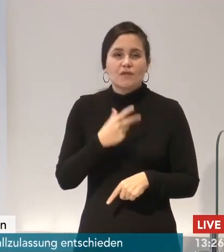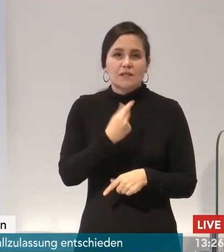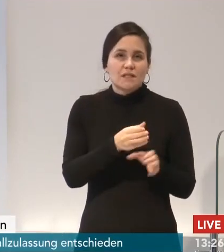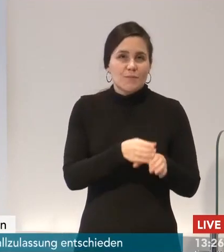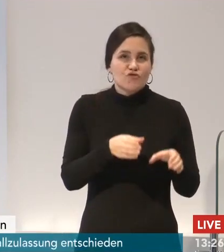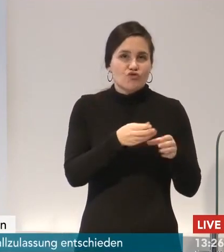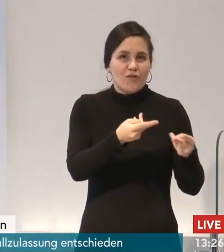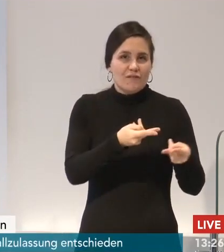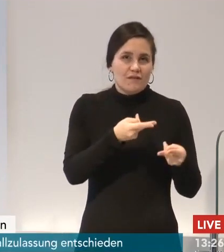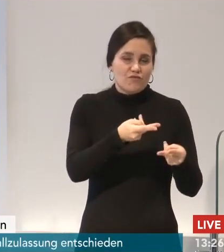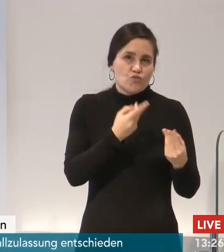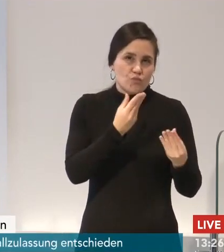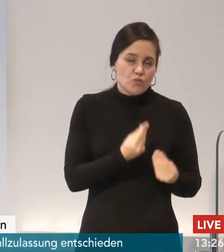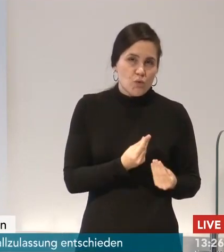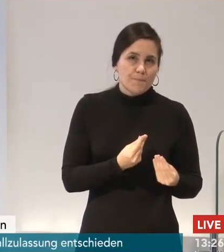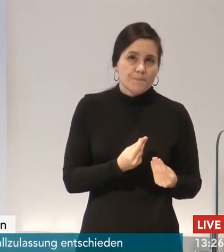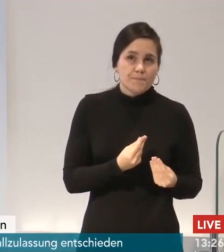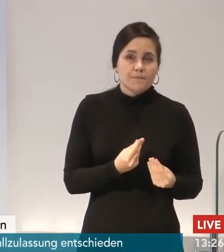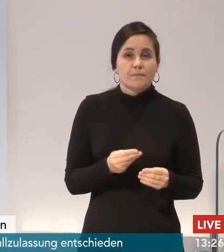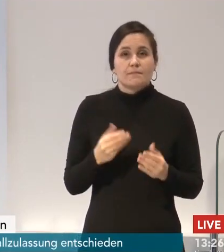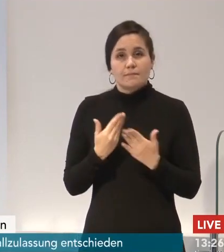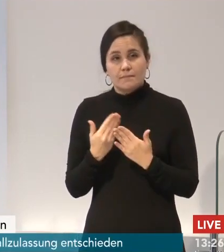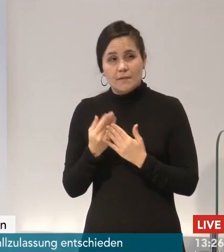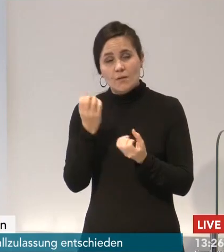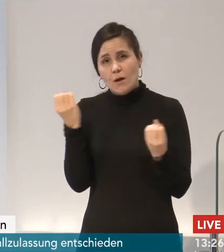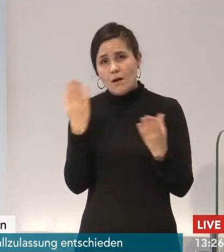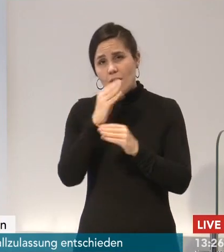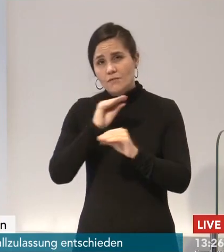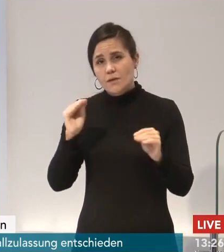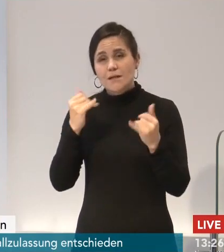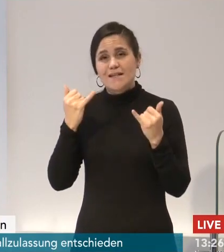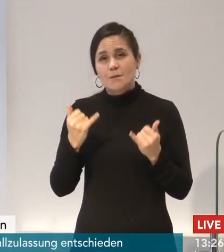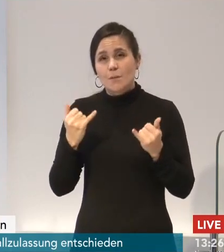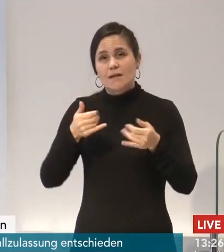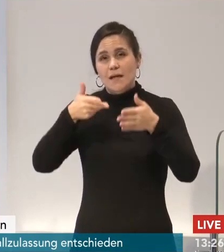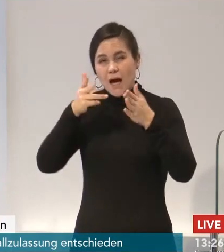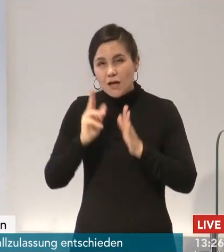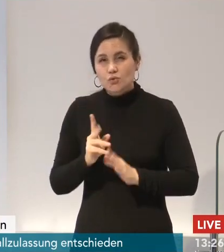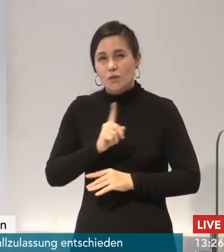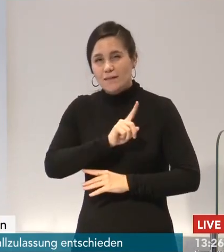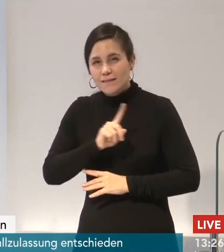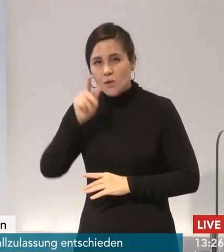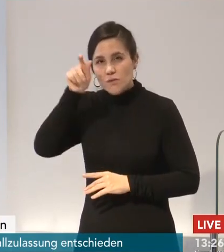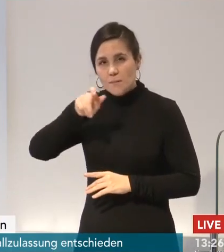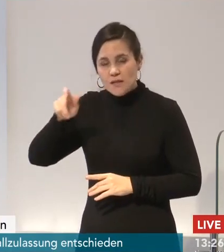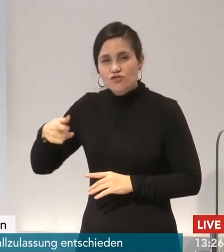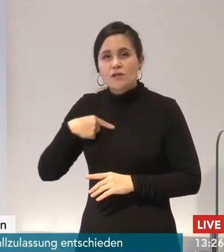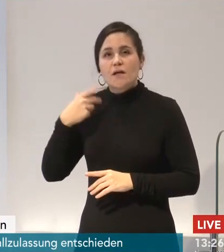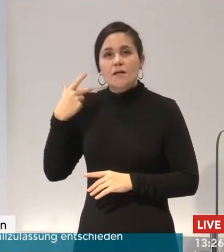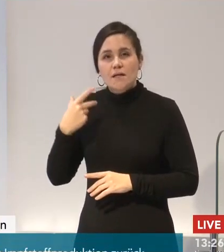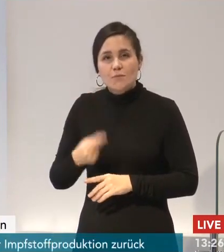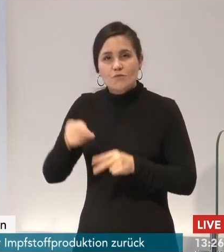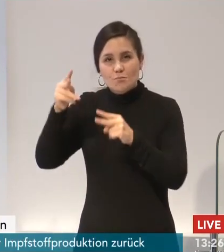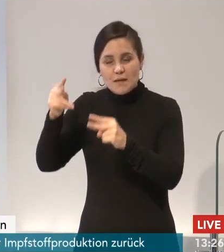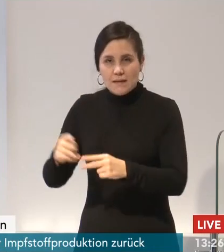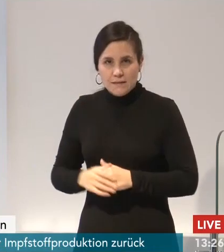impfberechtigten Personen, und das sind 800.000 in Niedersachsen zurzeit, wirklich zeitnah zu impfen. Und auch